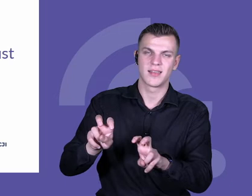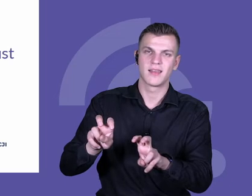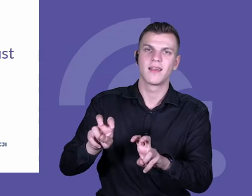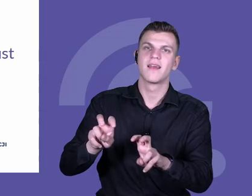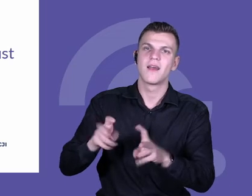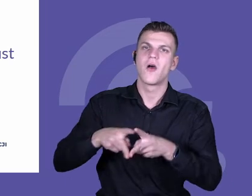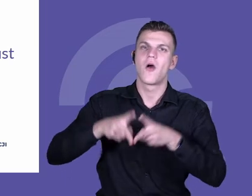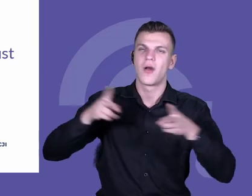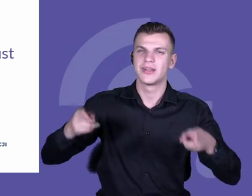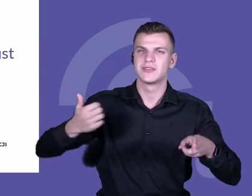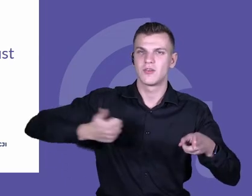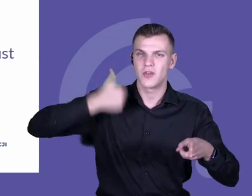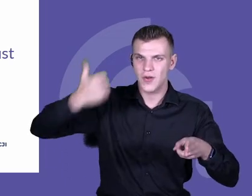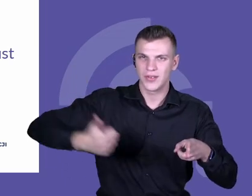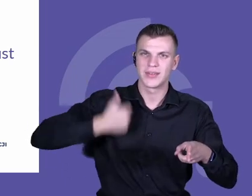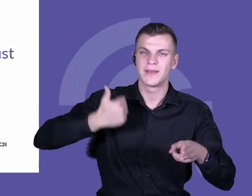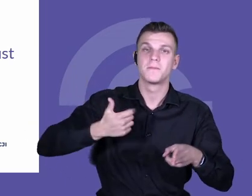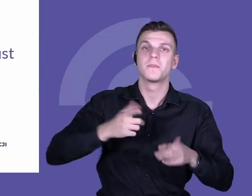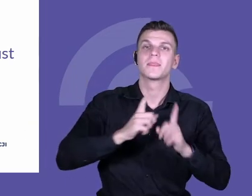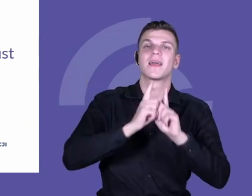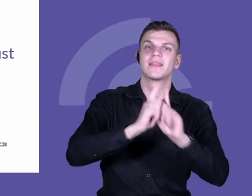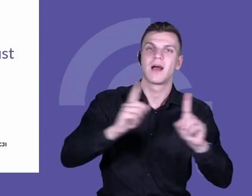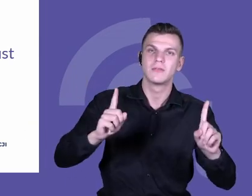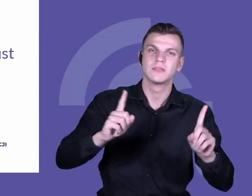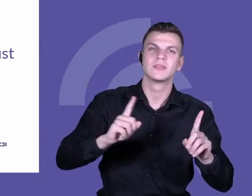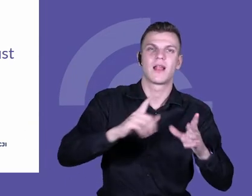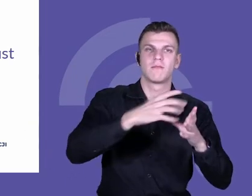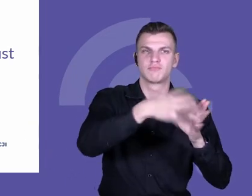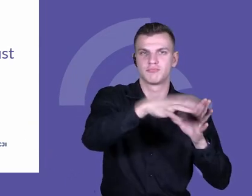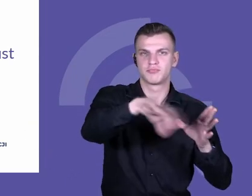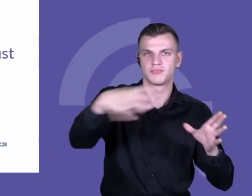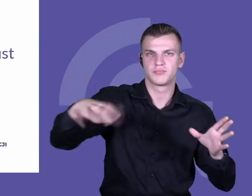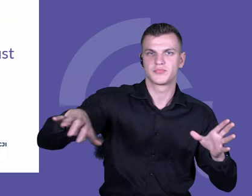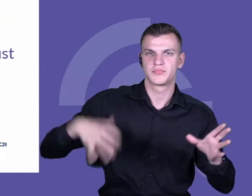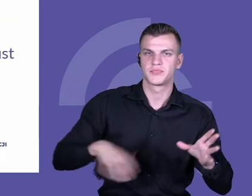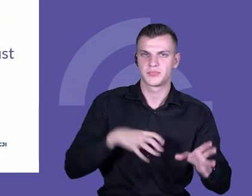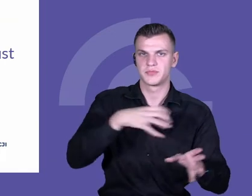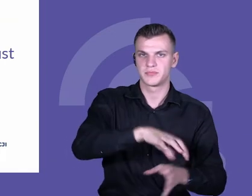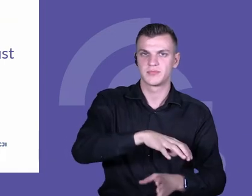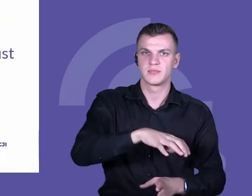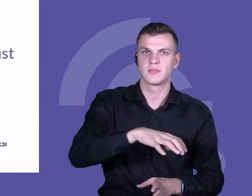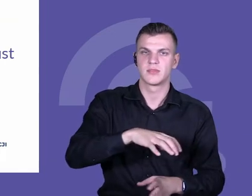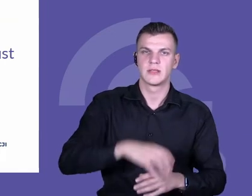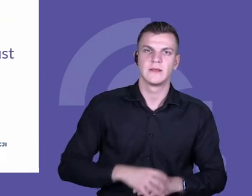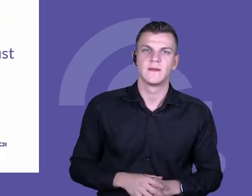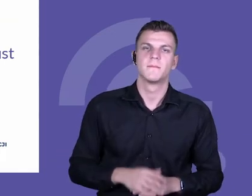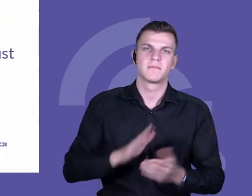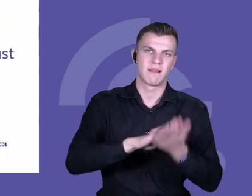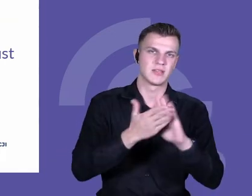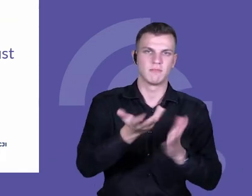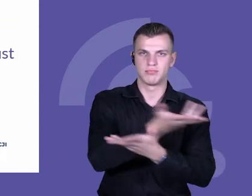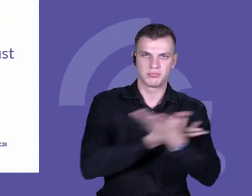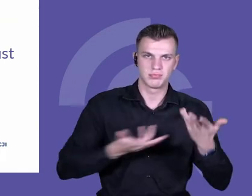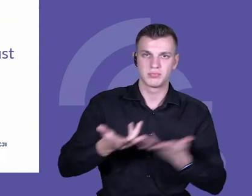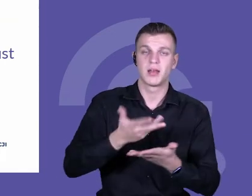roku czasu. Nauczyciele właśnie są podzielone na takie zespoły feedbackowe. Widzimy to również